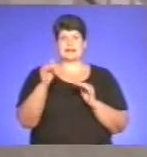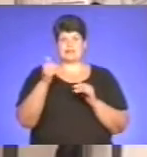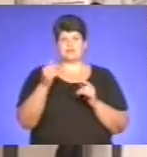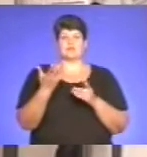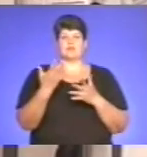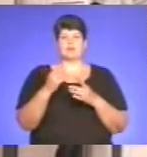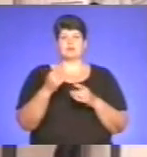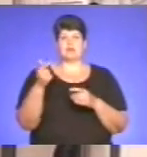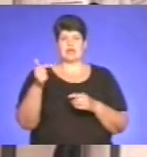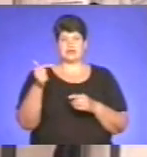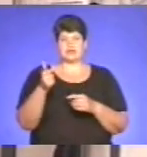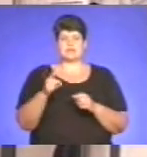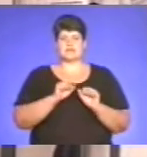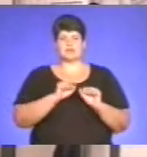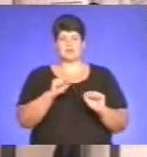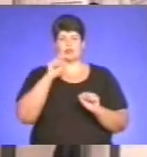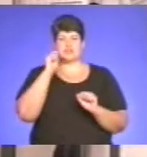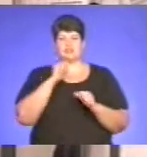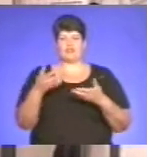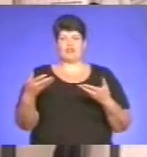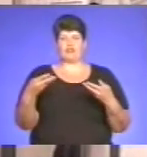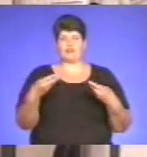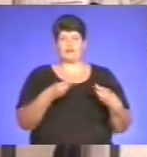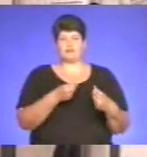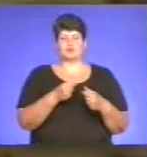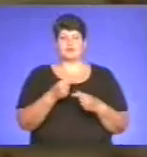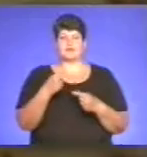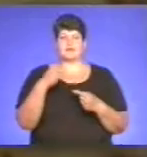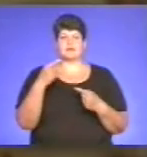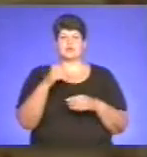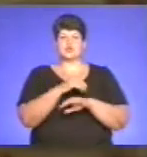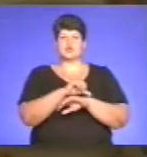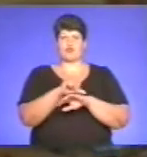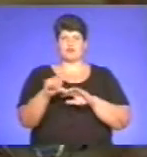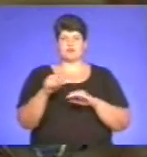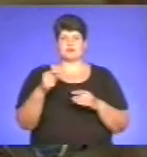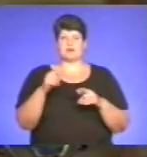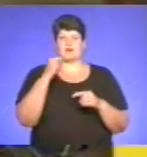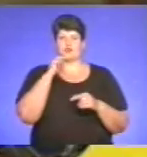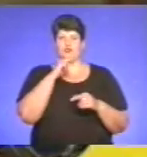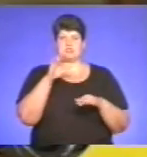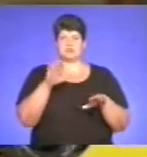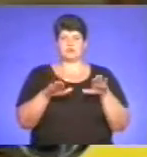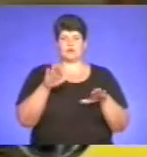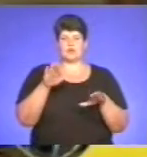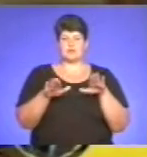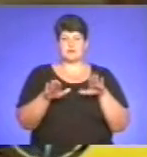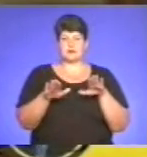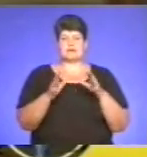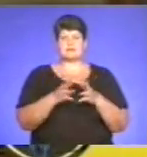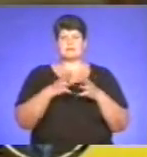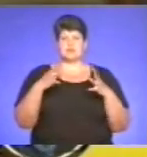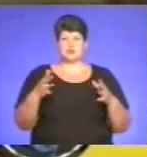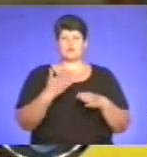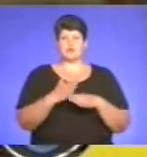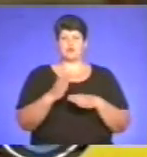захищають українців від негативного впливу зовнішніх економічних коливань. Національним банком здійснюється поступова, масштабна,